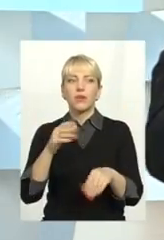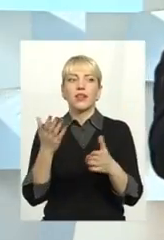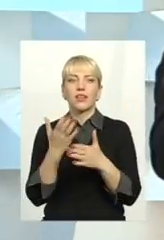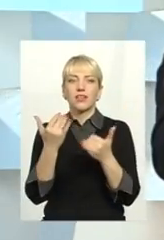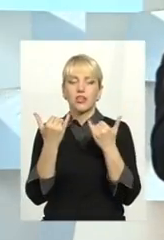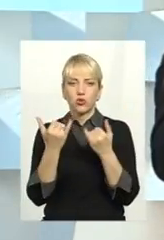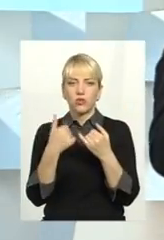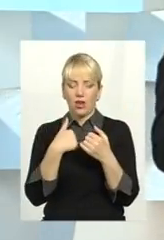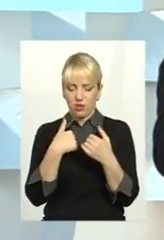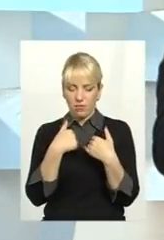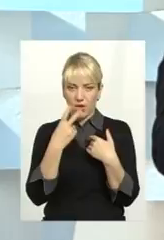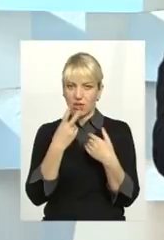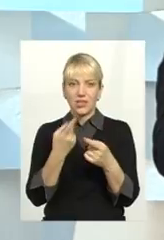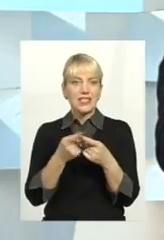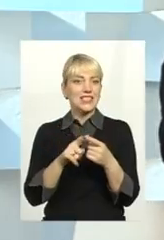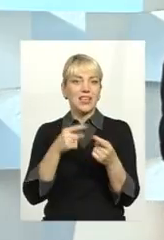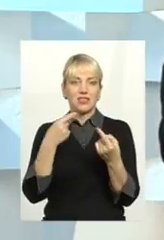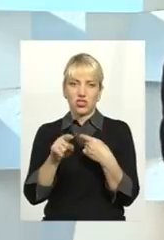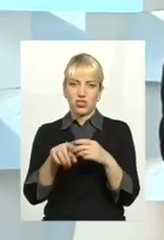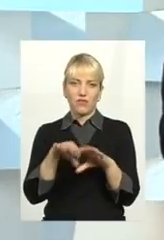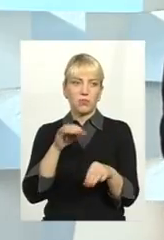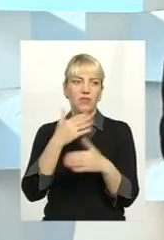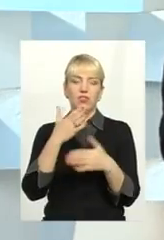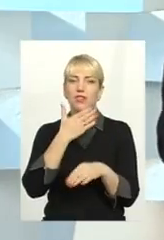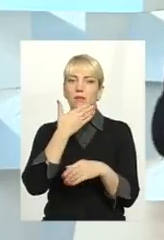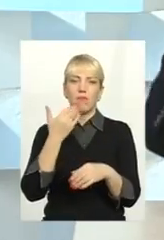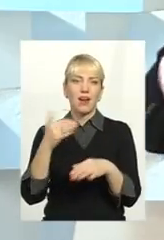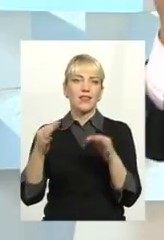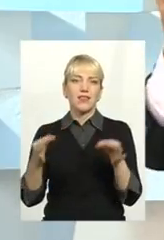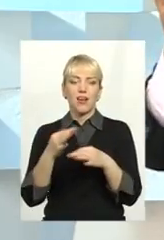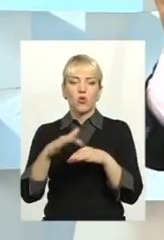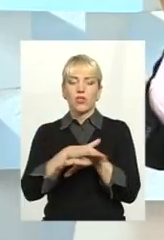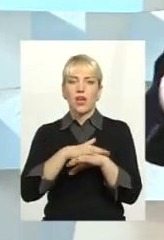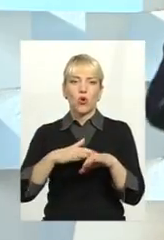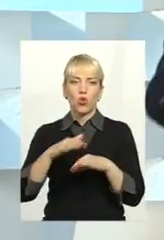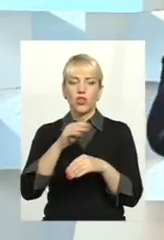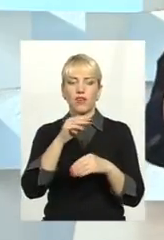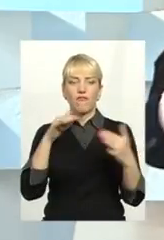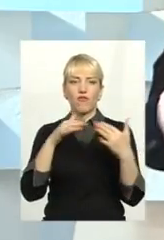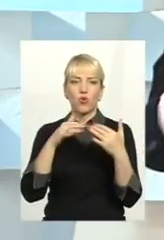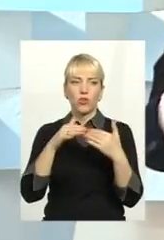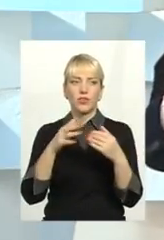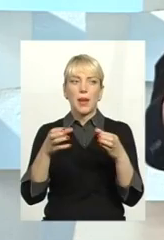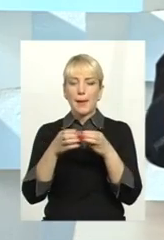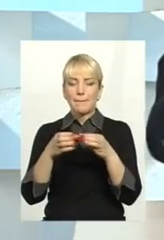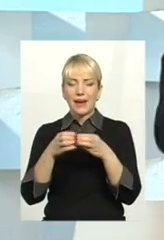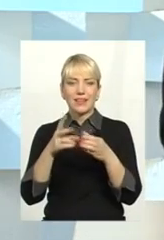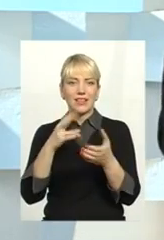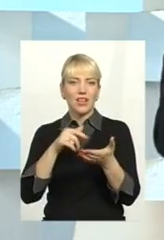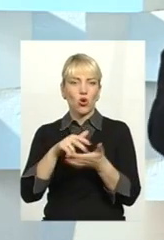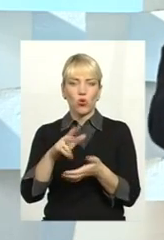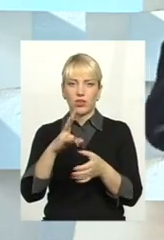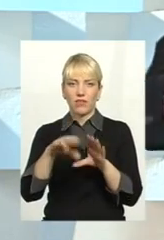мене, для мене очевидно, це не той вибір. Вже немає ніякого народного фронту, його в природі немає. Партія не ходить на вибори, розумієте?